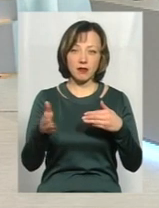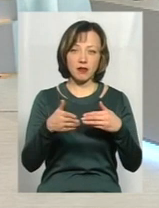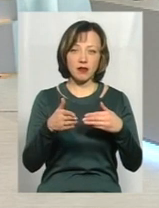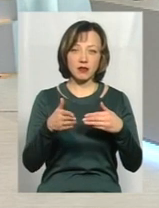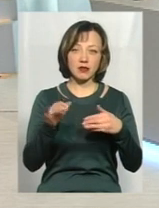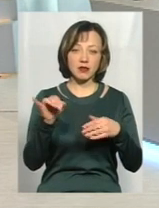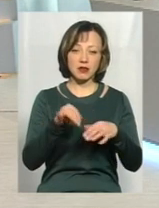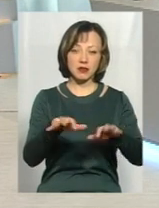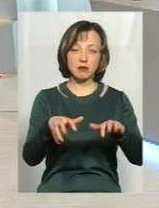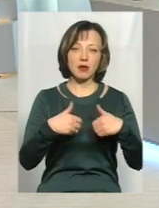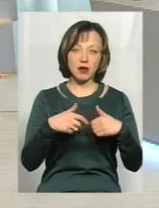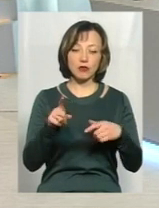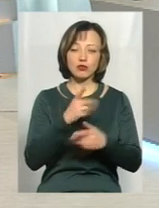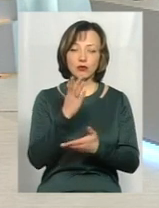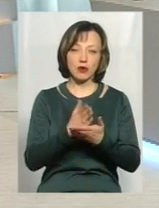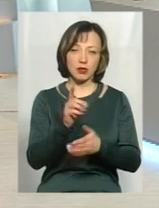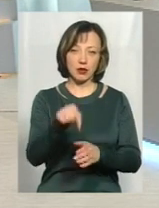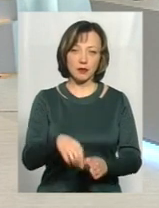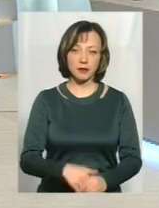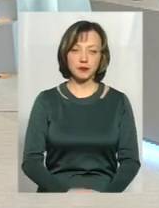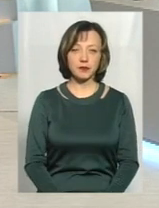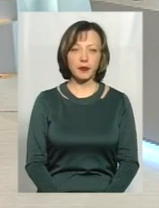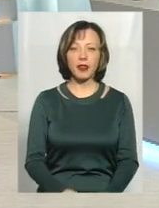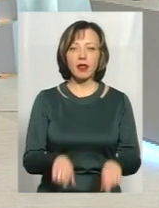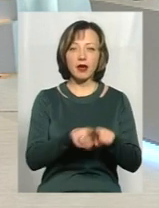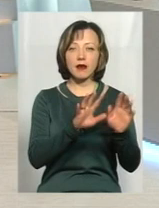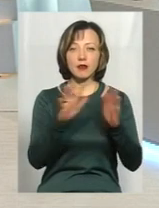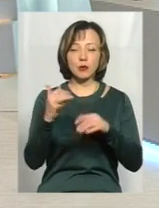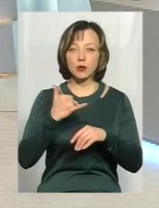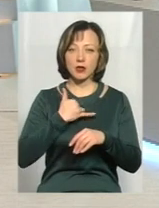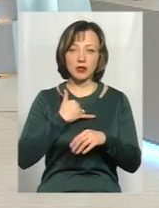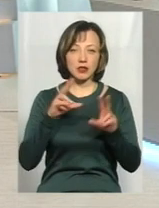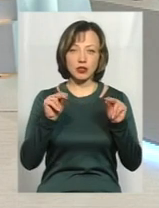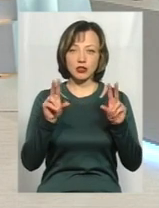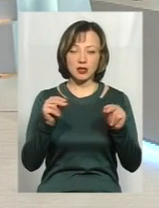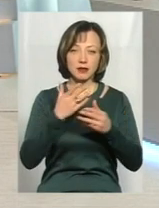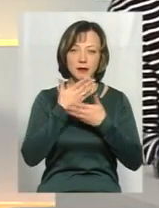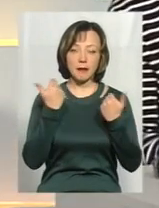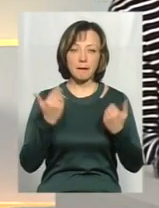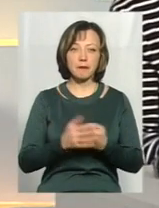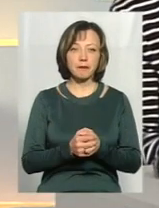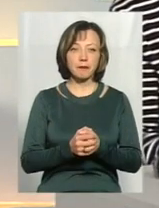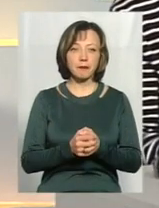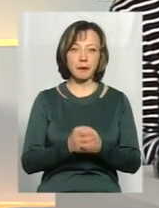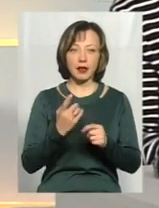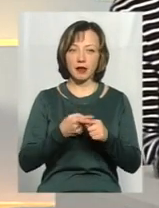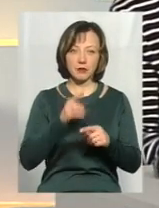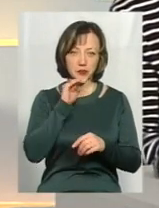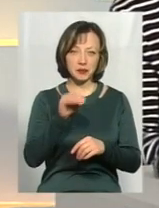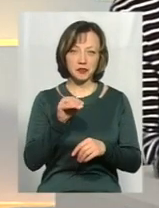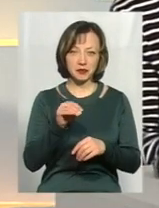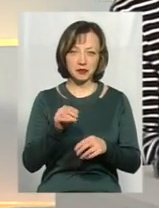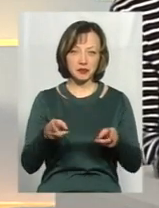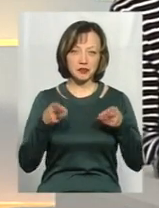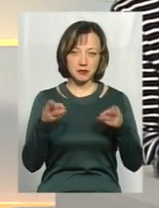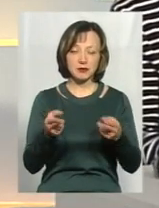заволодівають майном, яке в ньому знаходиться. Ну, таких випадків у нас, на щастя, Це, так розумію, це вже якийсь такий профі, так? Тому що це